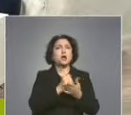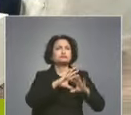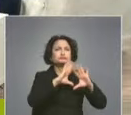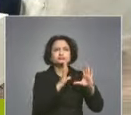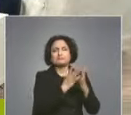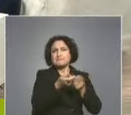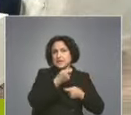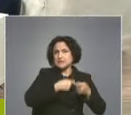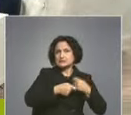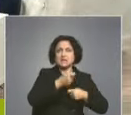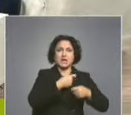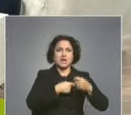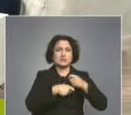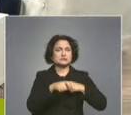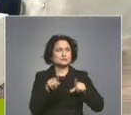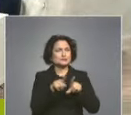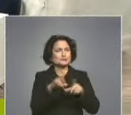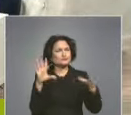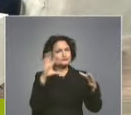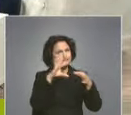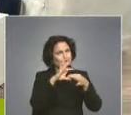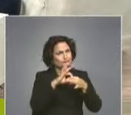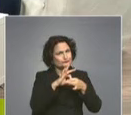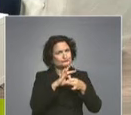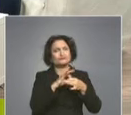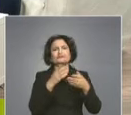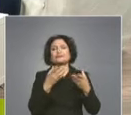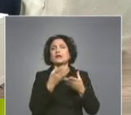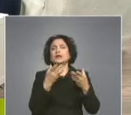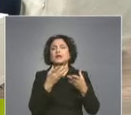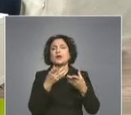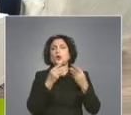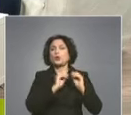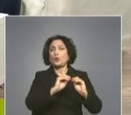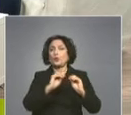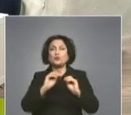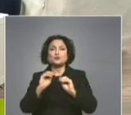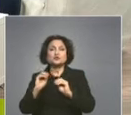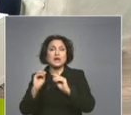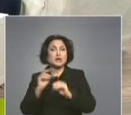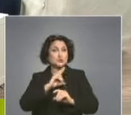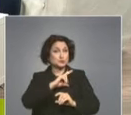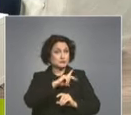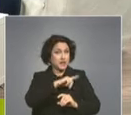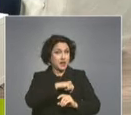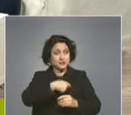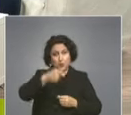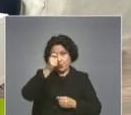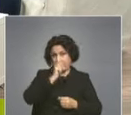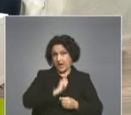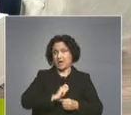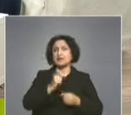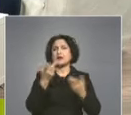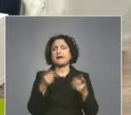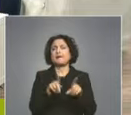Да, също компонент на този курс Омния беше и обучение в областта на социалните умения. Бяха